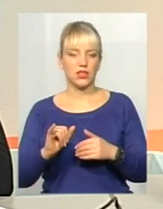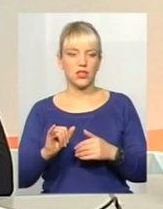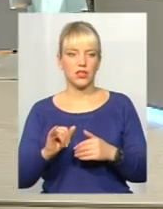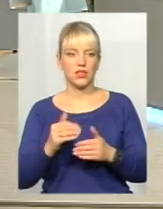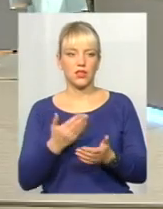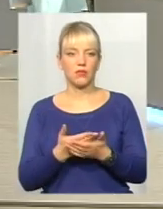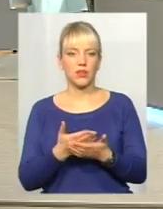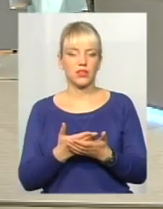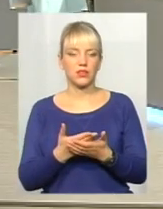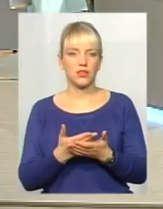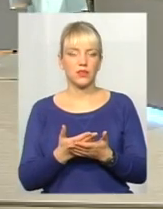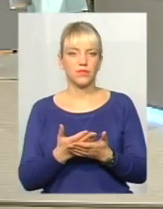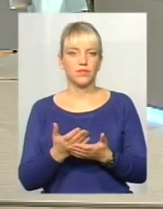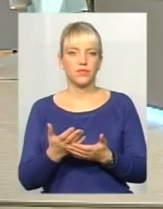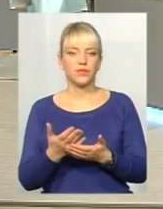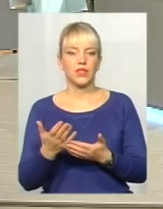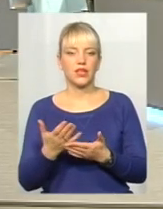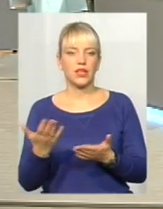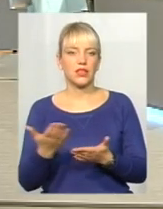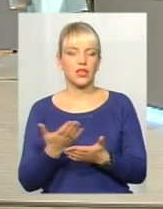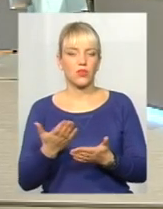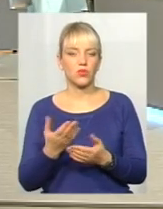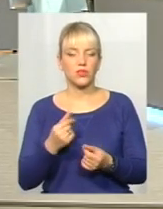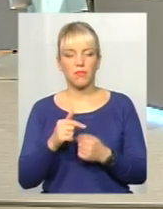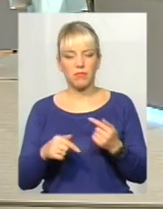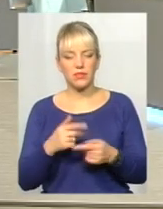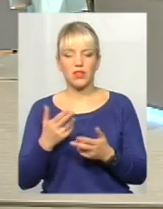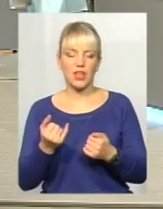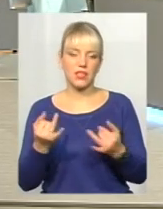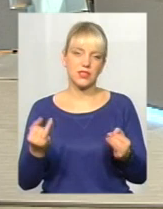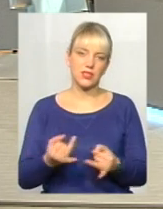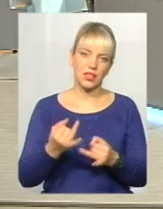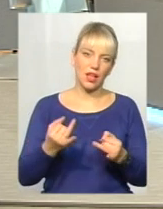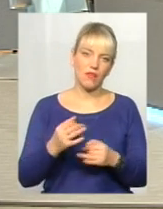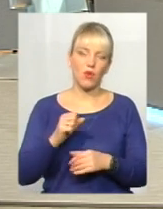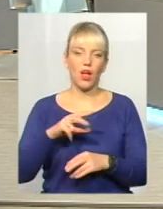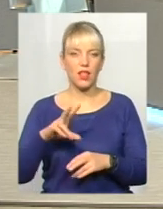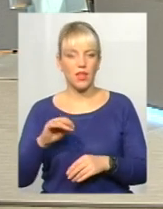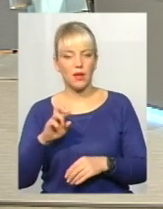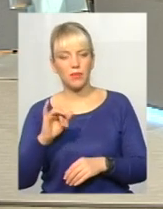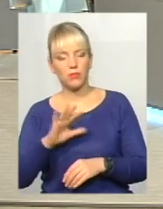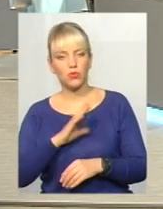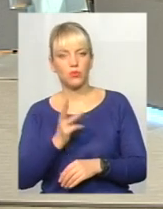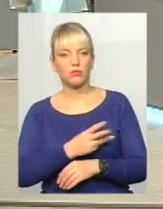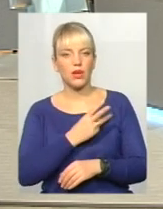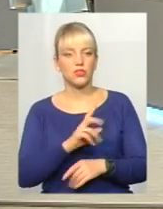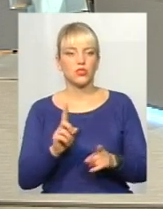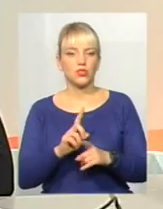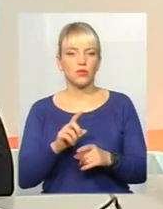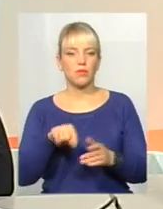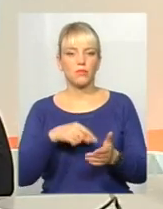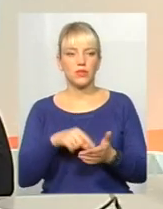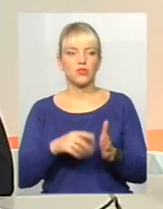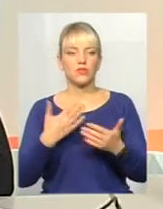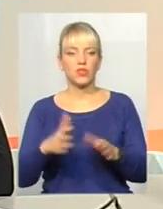якогось тематичного бізнесу, вони кажуть, ну так, цікаво, але було б бажано, щоб місто вже почало сортувати